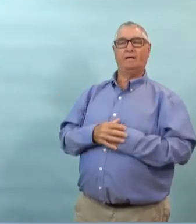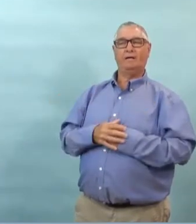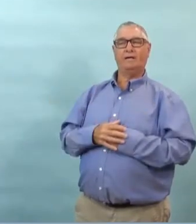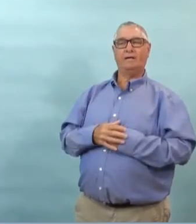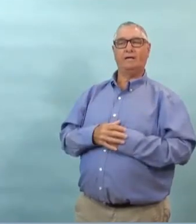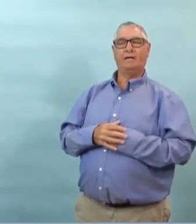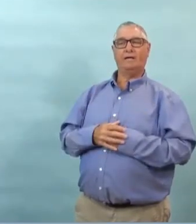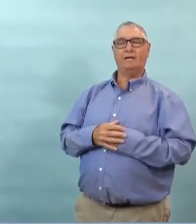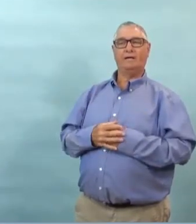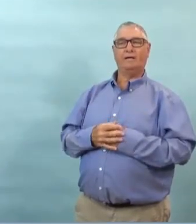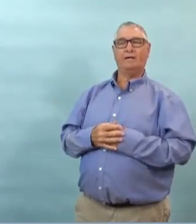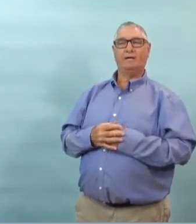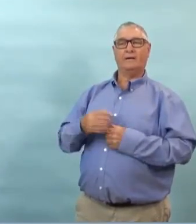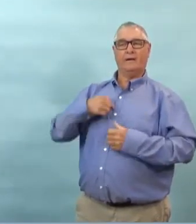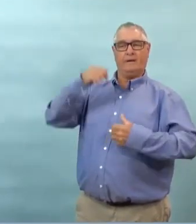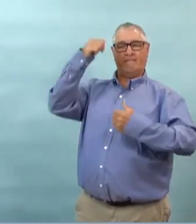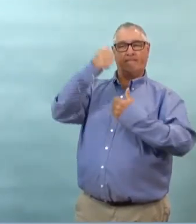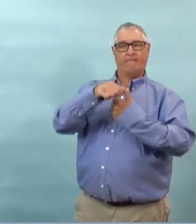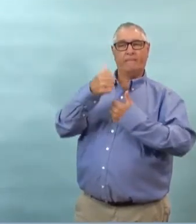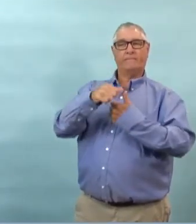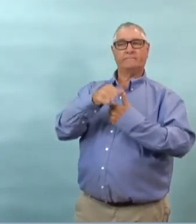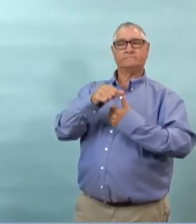mais alors je suis curieux je me demande